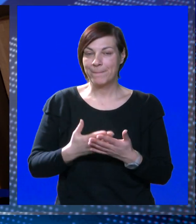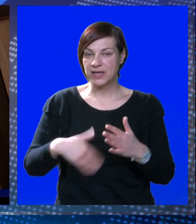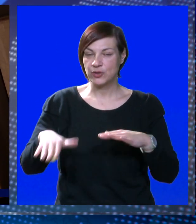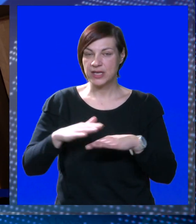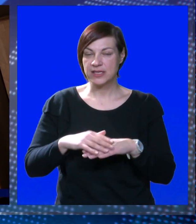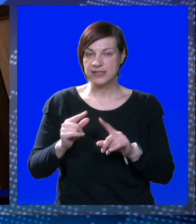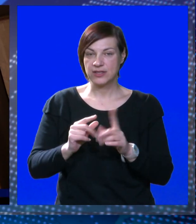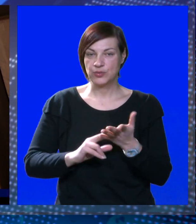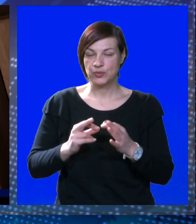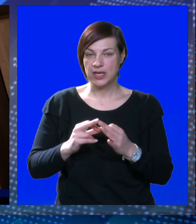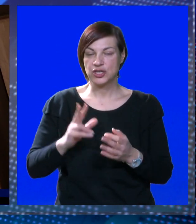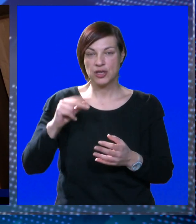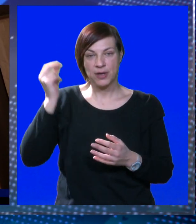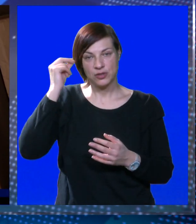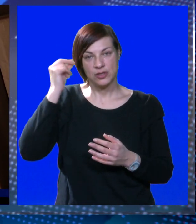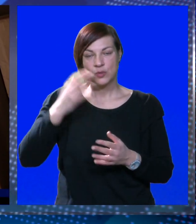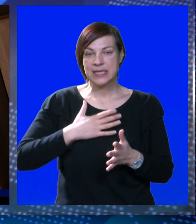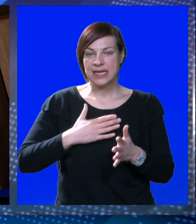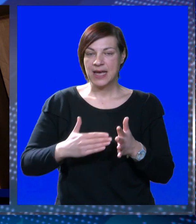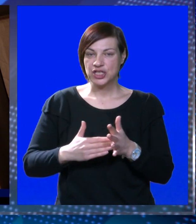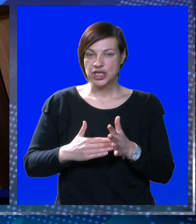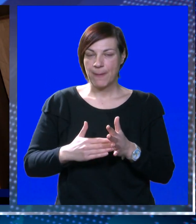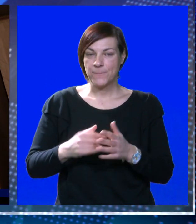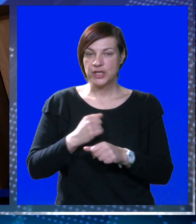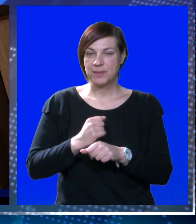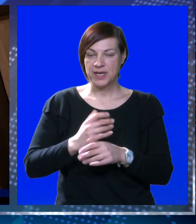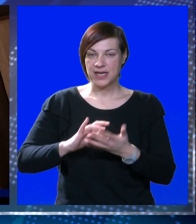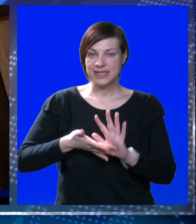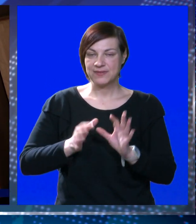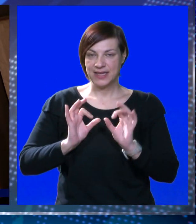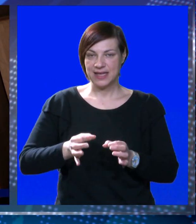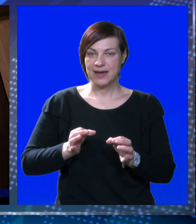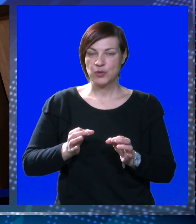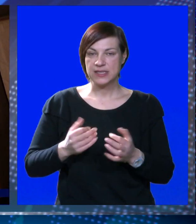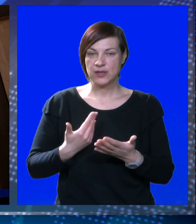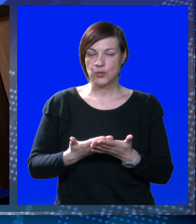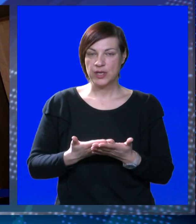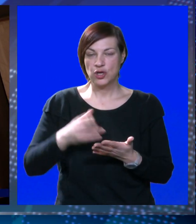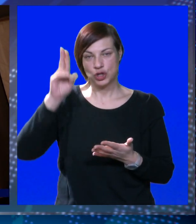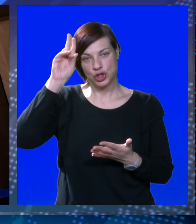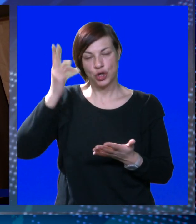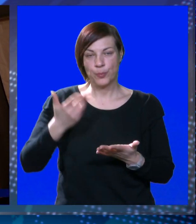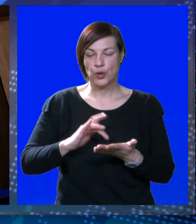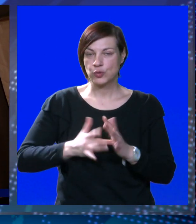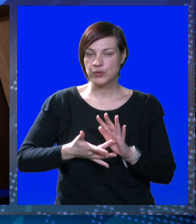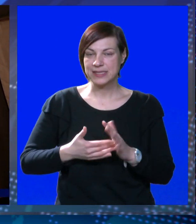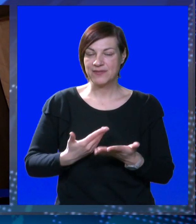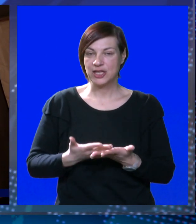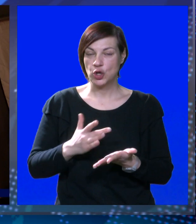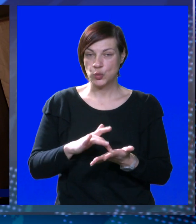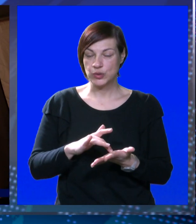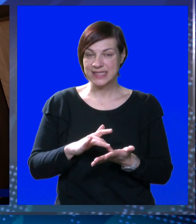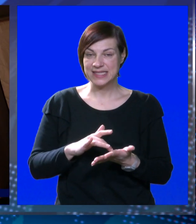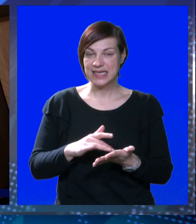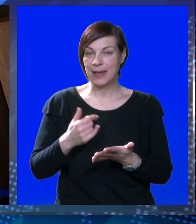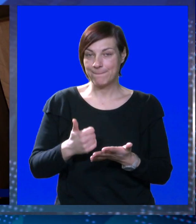razvojnoj agenciji, što zaista imaju sluha za naše potrebe i rade sve da nam osiguraju ono što mogu. Sve to je u